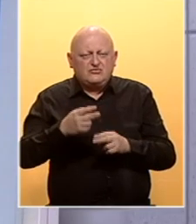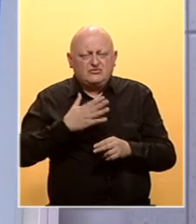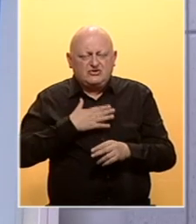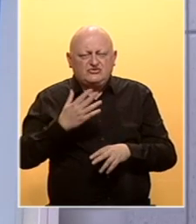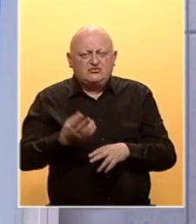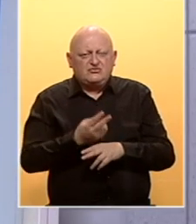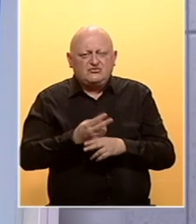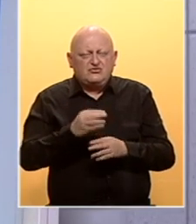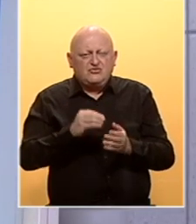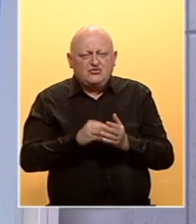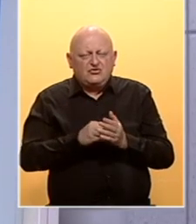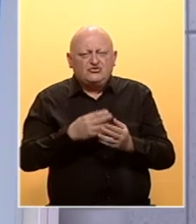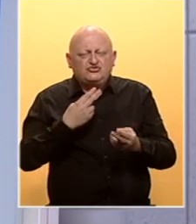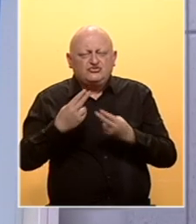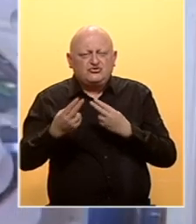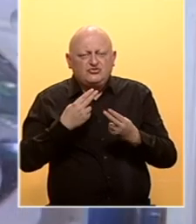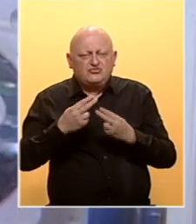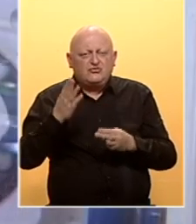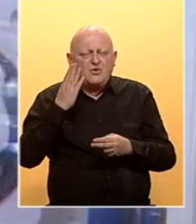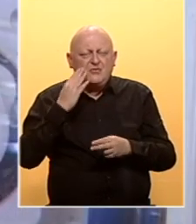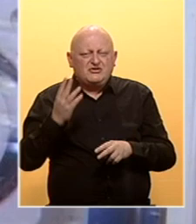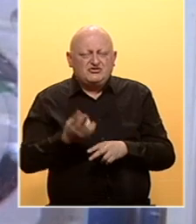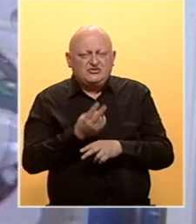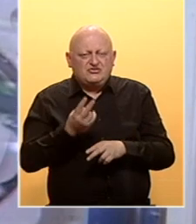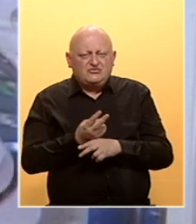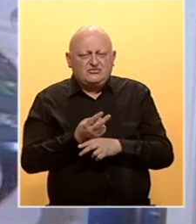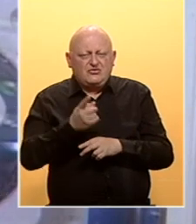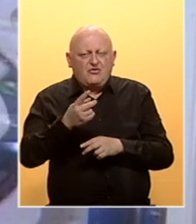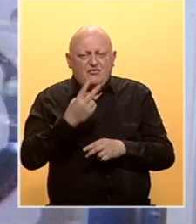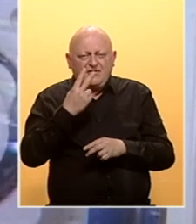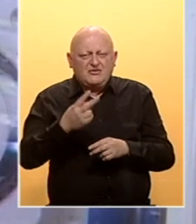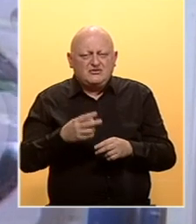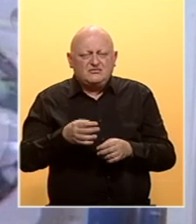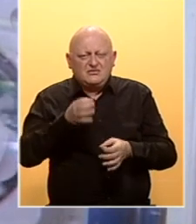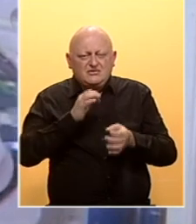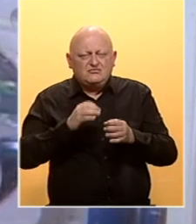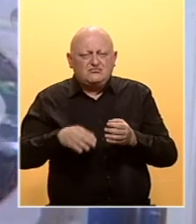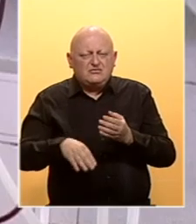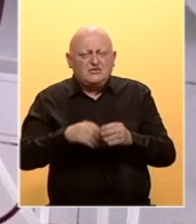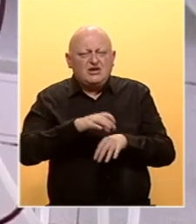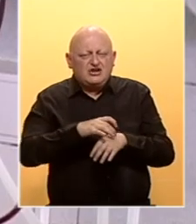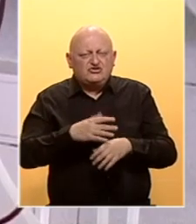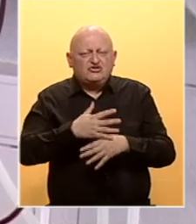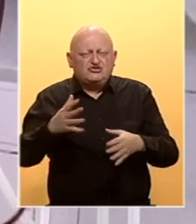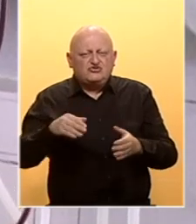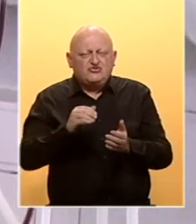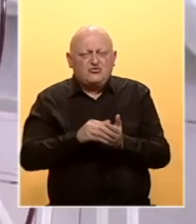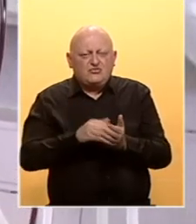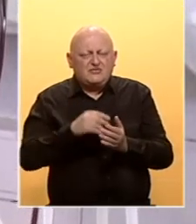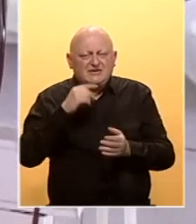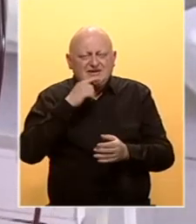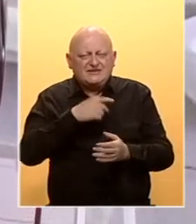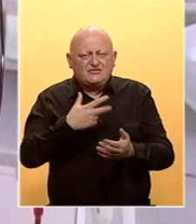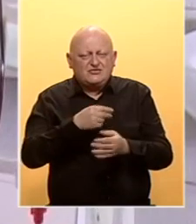je u našoj zemlji sve još u fazi dogovora, u Sjedinjenim američkim državama ovaj vid liječenja je u širokoj upotrebi. Liječenje krvnom